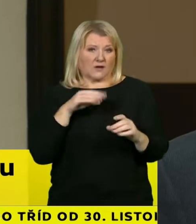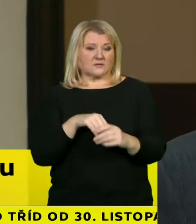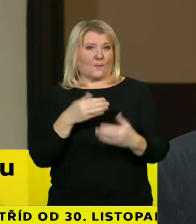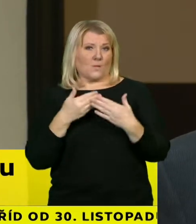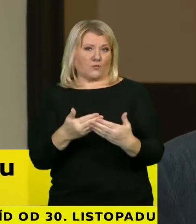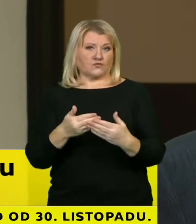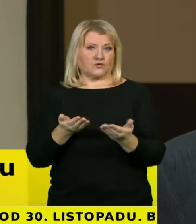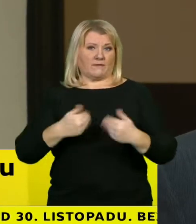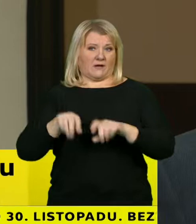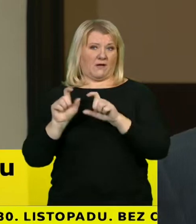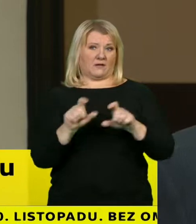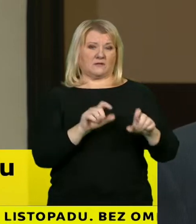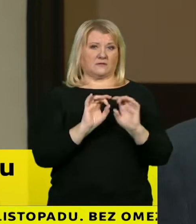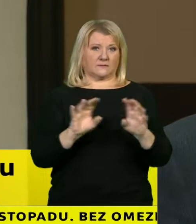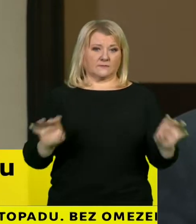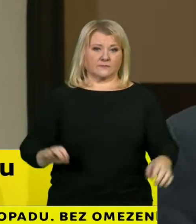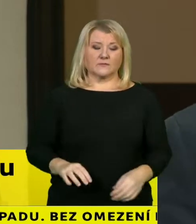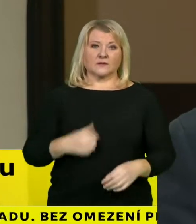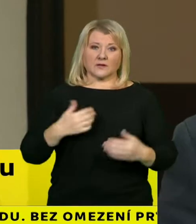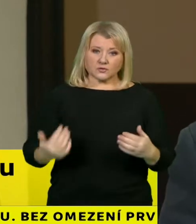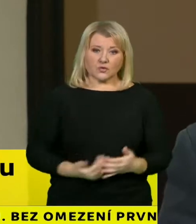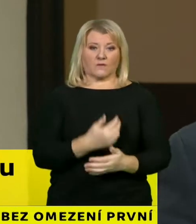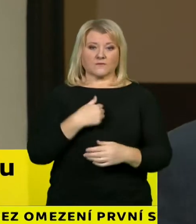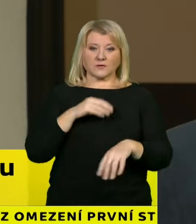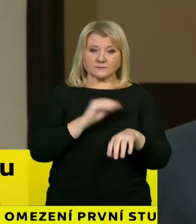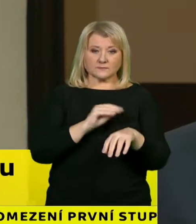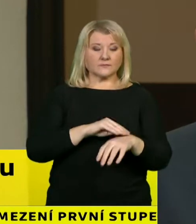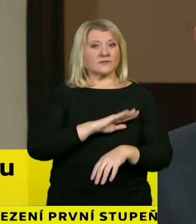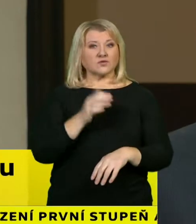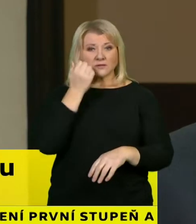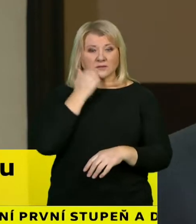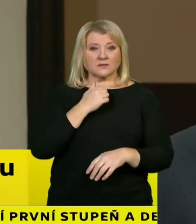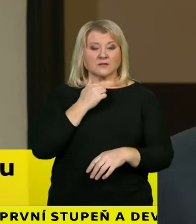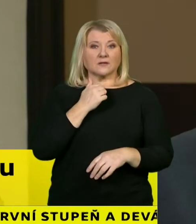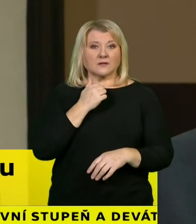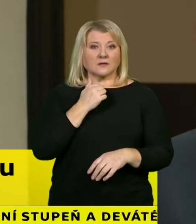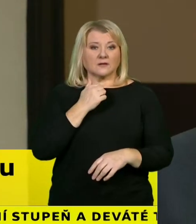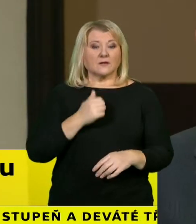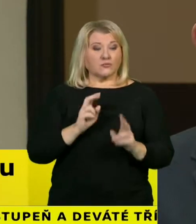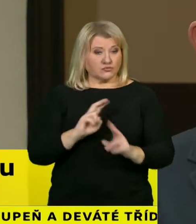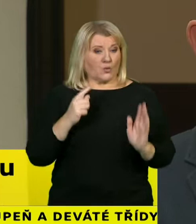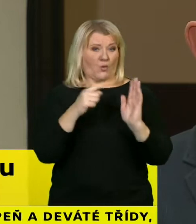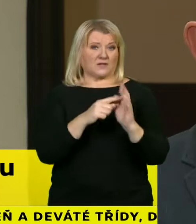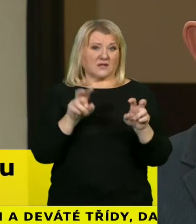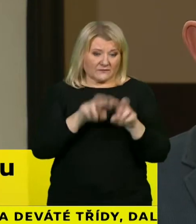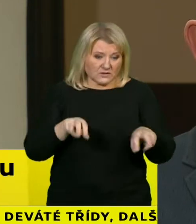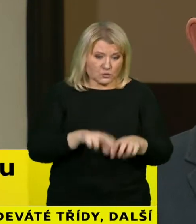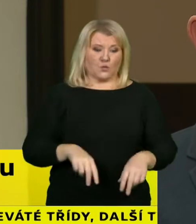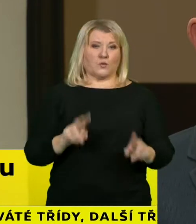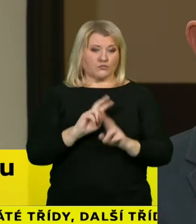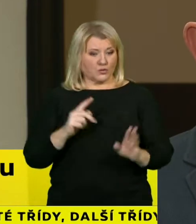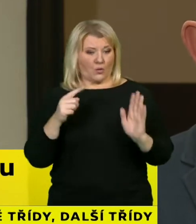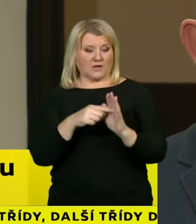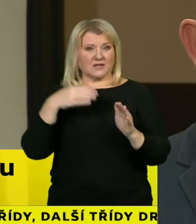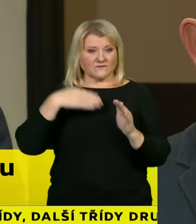Takže já to obrátím a znovu budu apelovat na všechny občany. Můžeme jim poskytnout studii, můžeme jim poskytnout video, které jasně